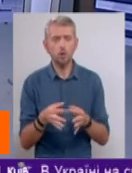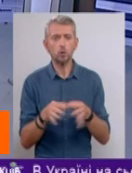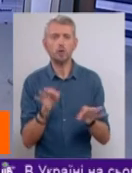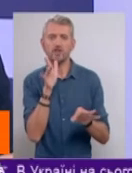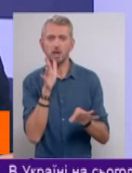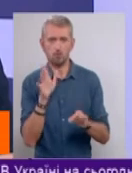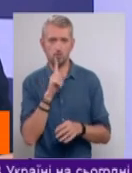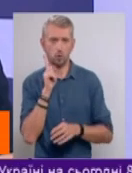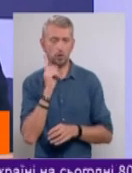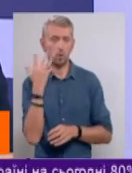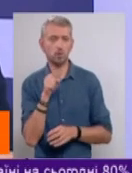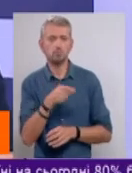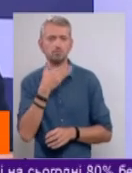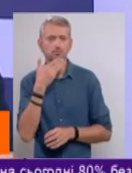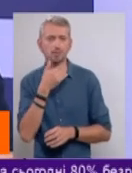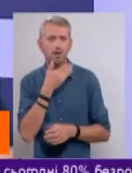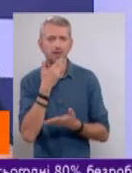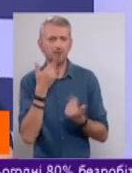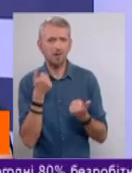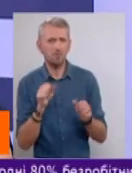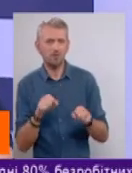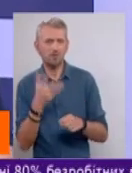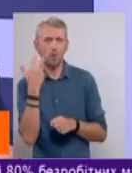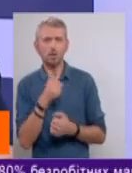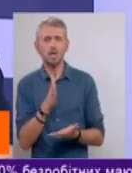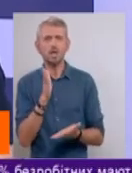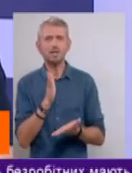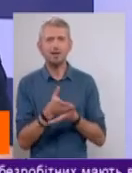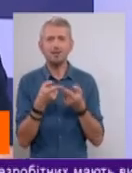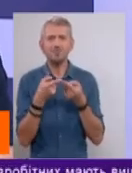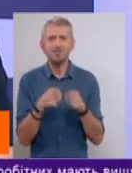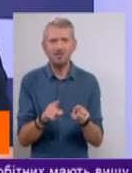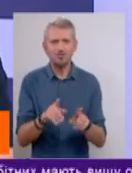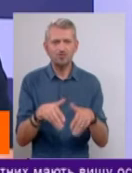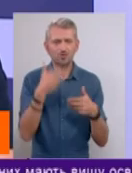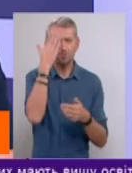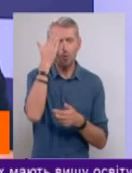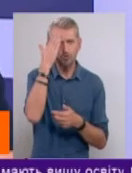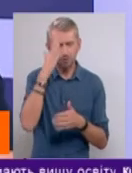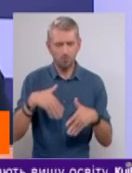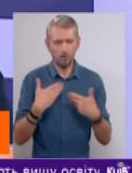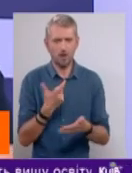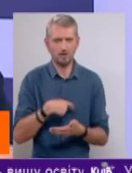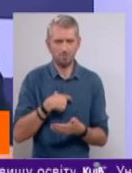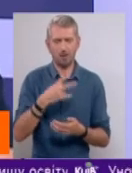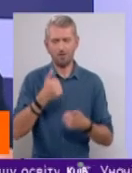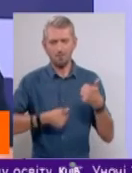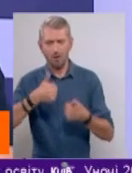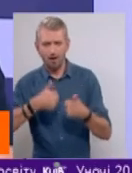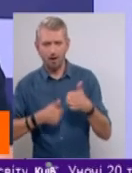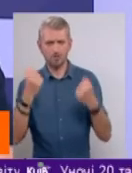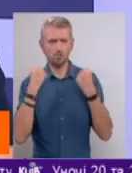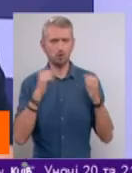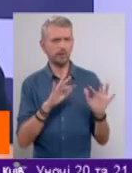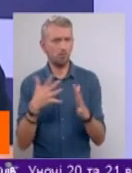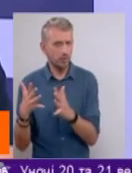молоді, коли є інші альтернативні способи проявляти себе на змаганнях, якихось на спортивних